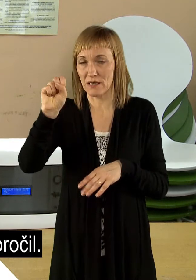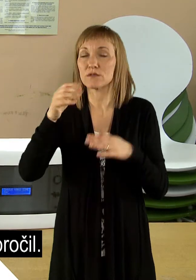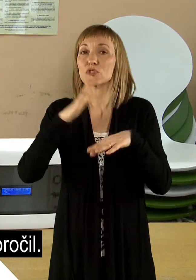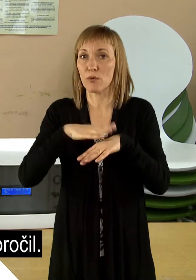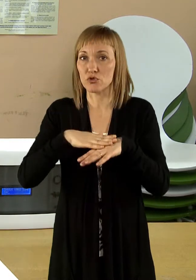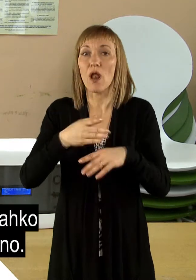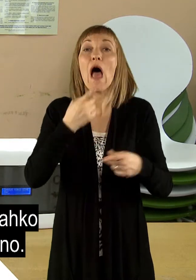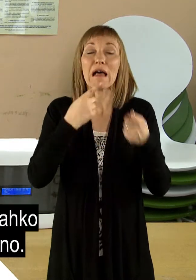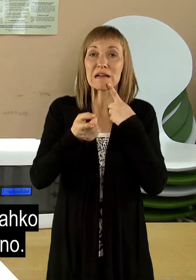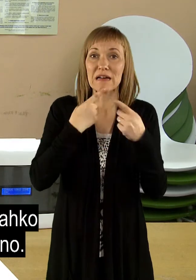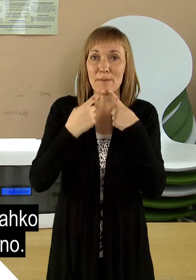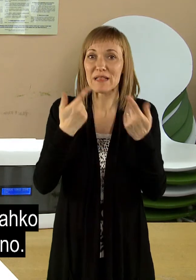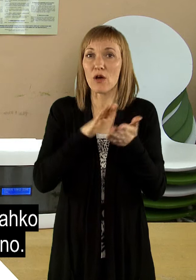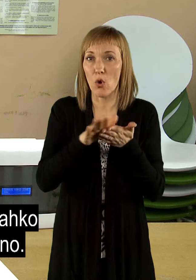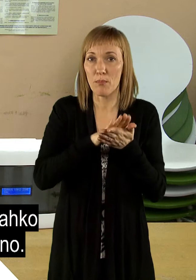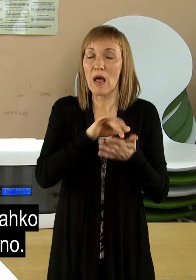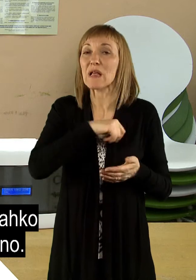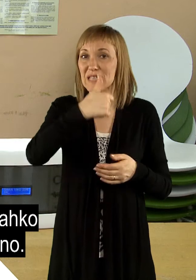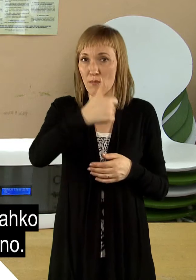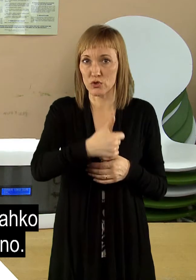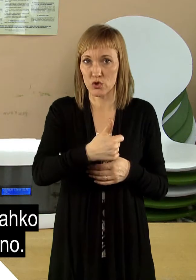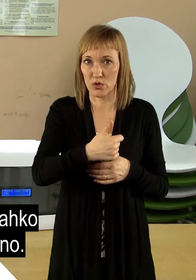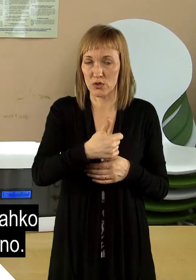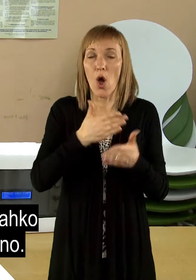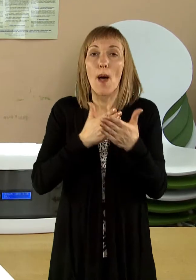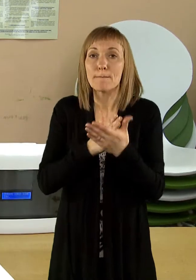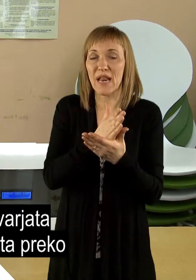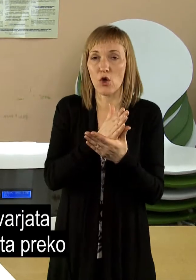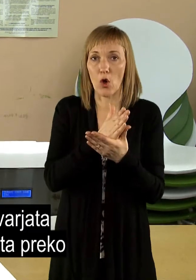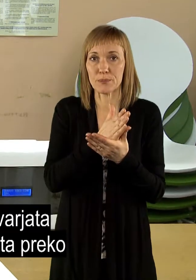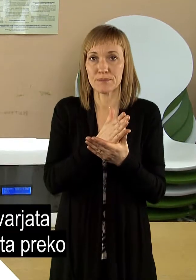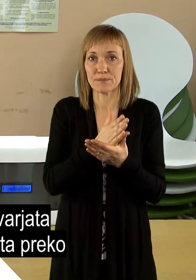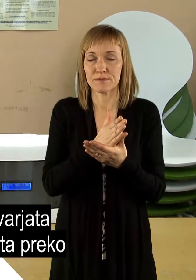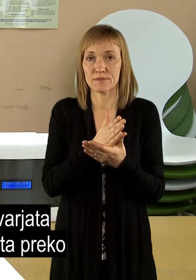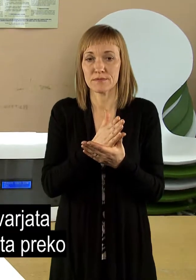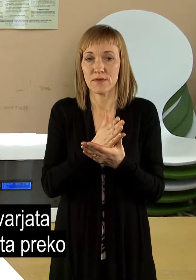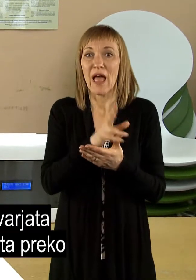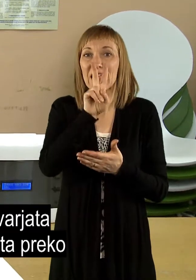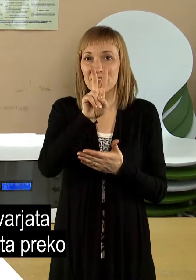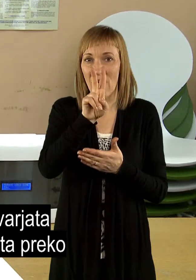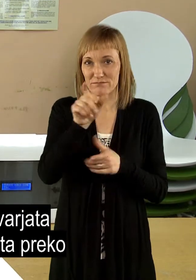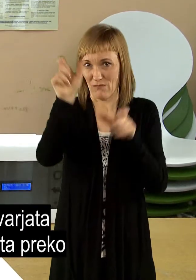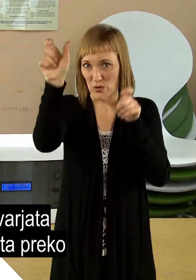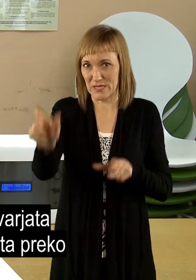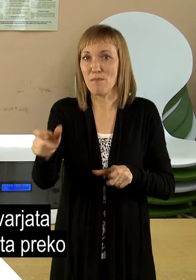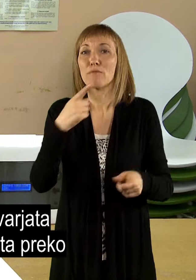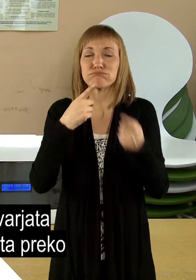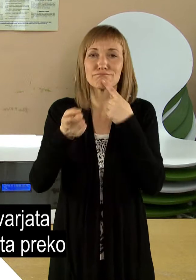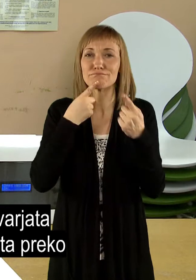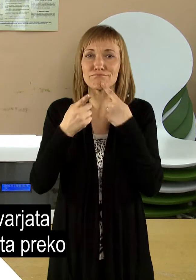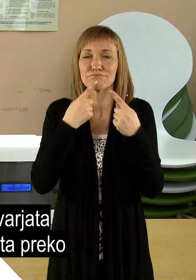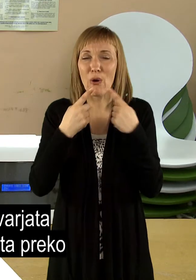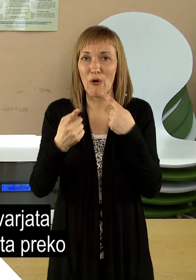S tem, da klepet se lahko uporablja samostojno preko dve osebi, ki se